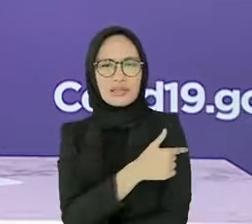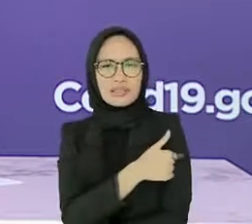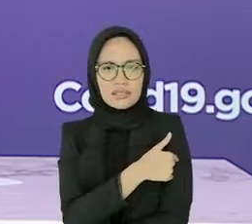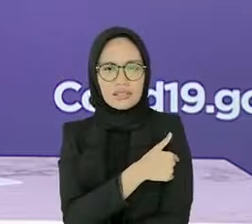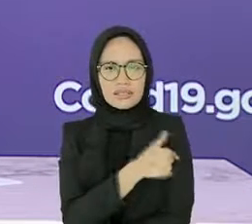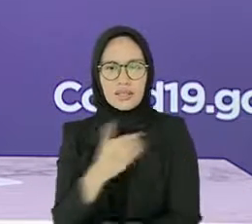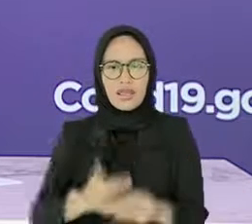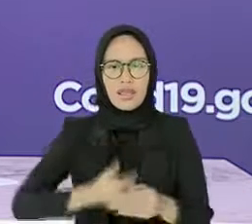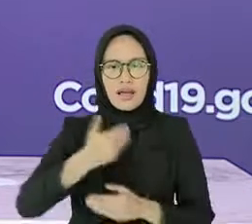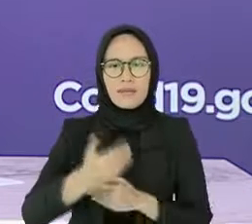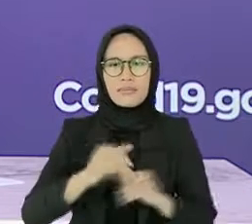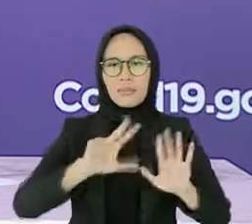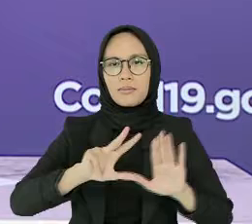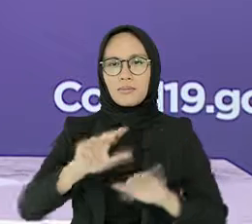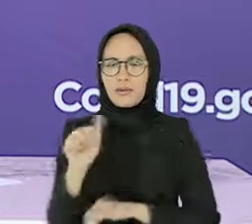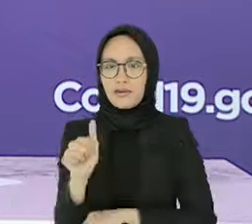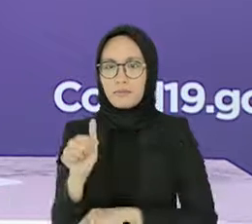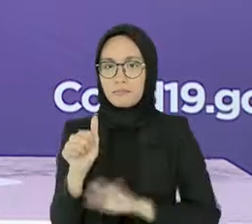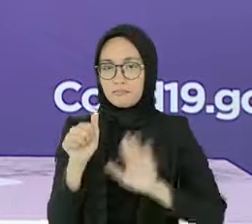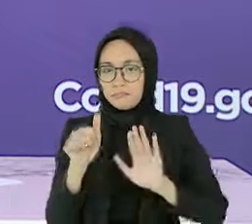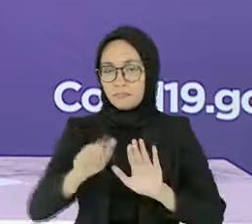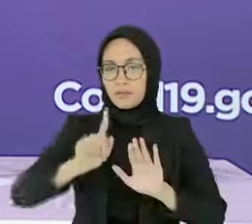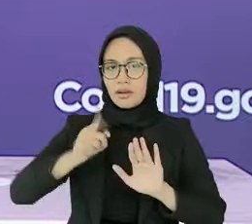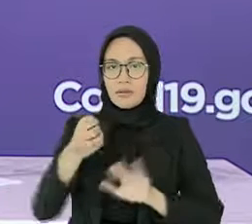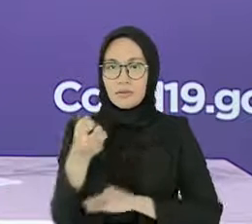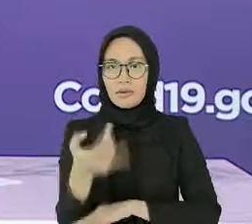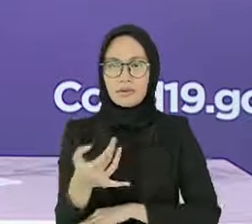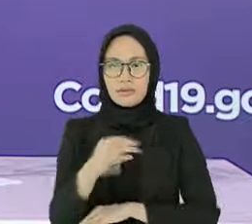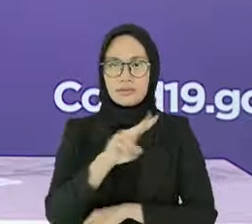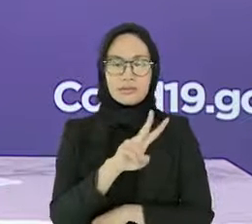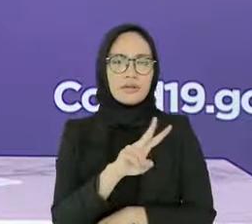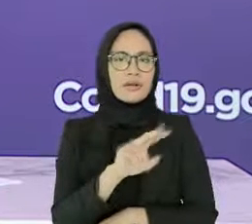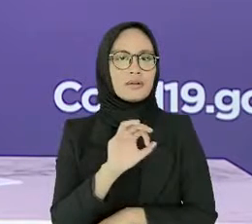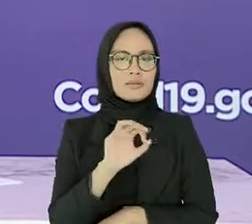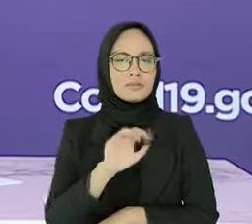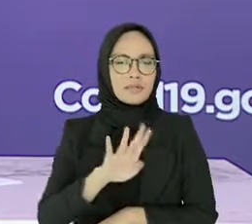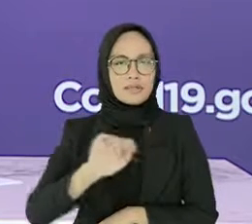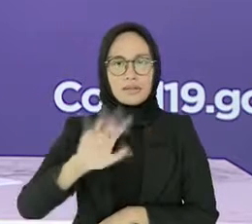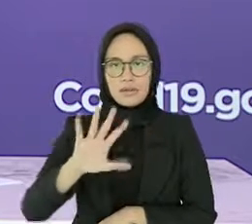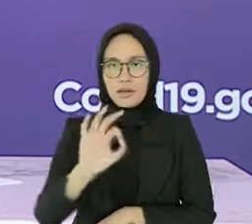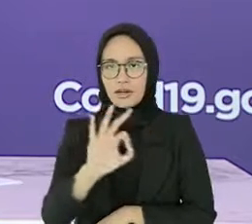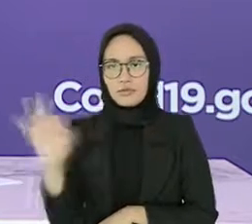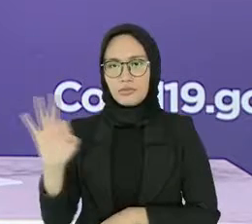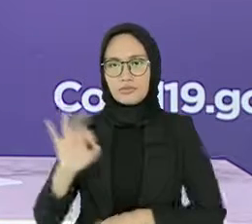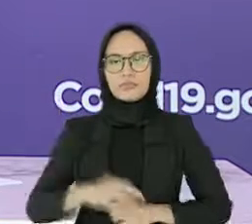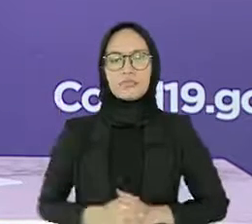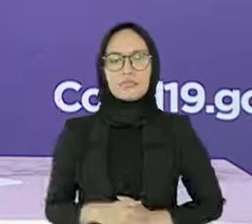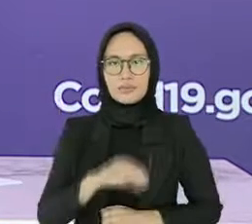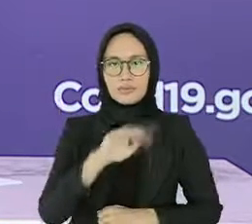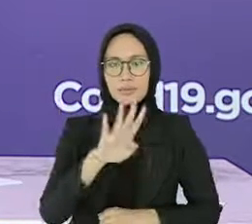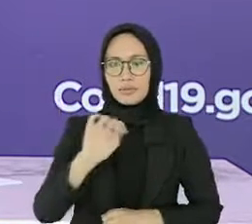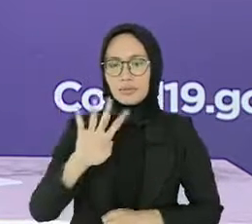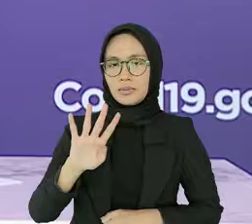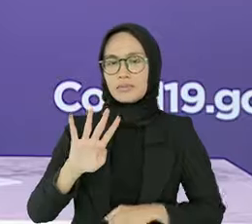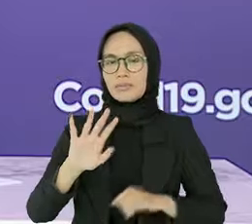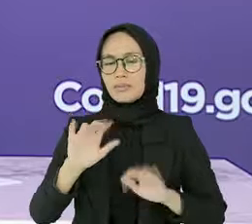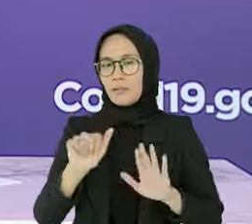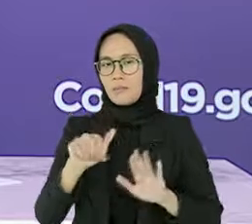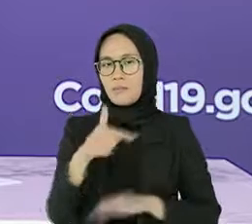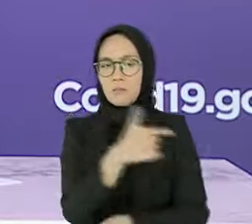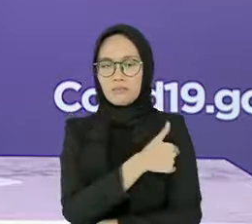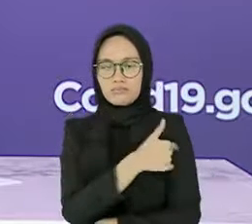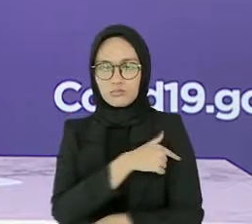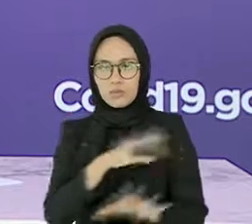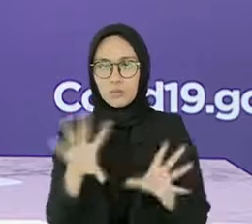-19 tahap ke-86, yakni sebanyak 245.440 dosis